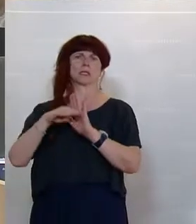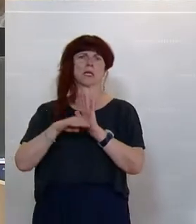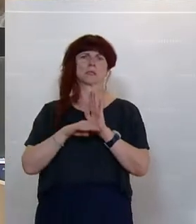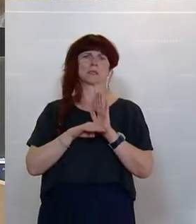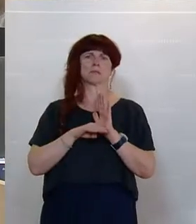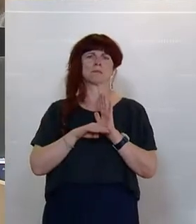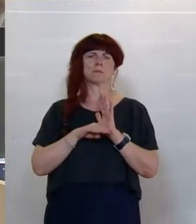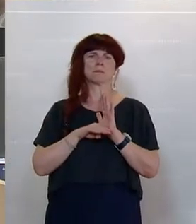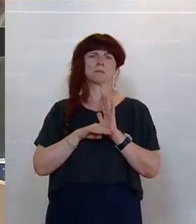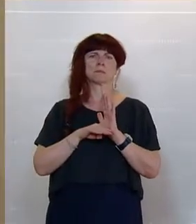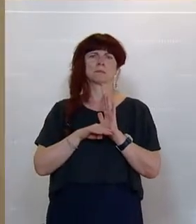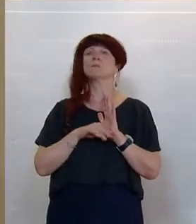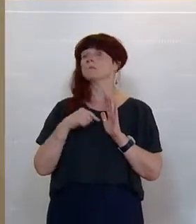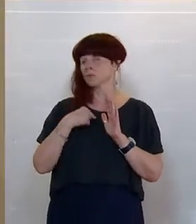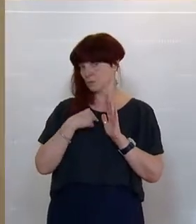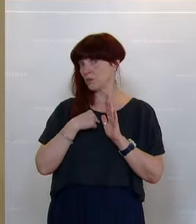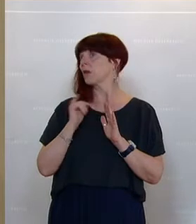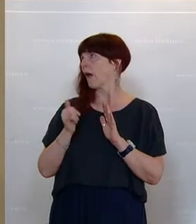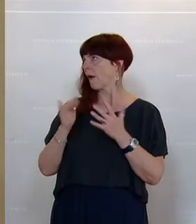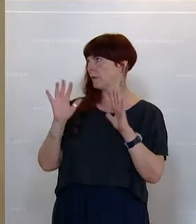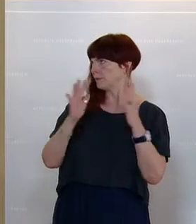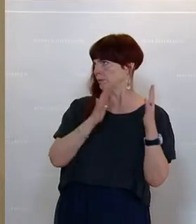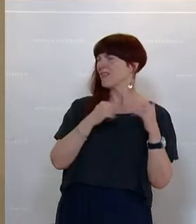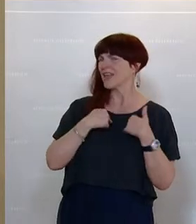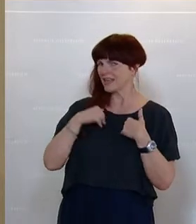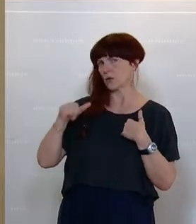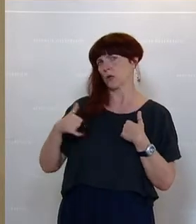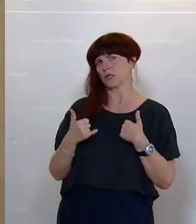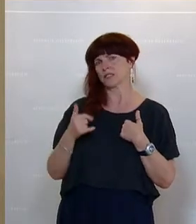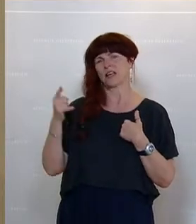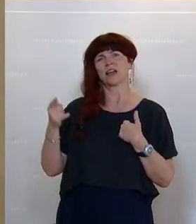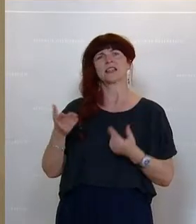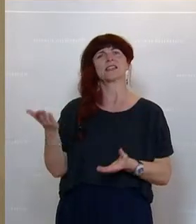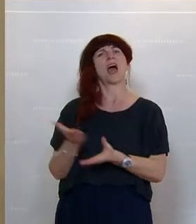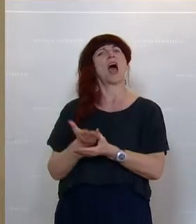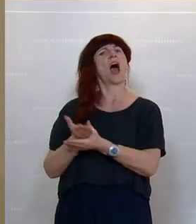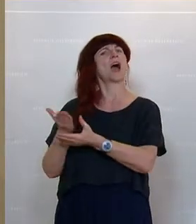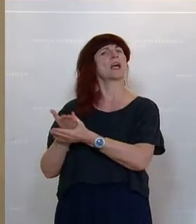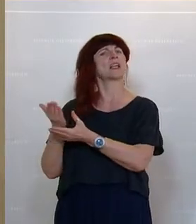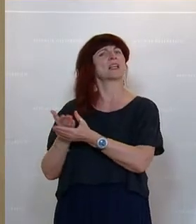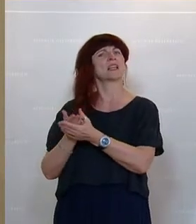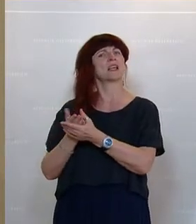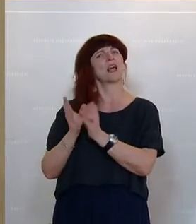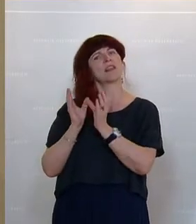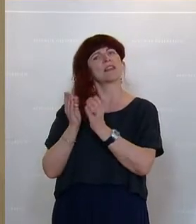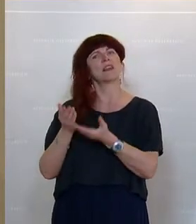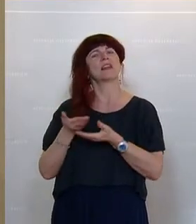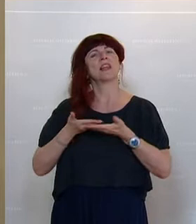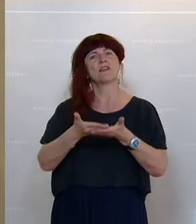Und ich sage Ihnen auch, und das sage ich Ihnen als Jurist, diese Aktenlieferungen haben ein neues